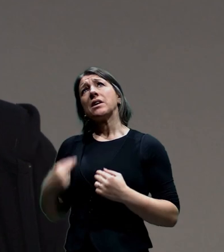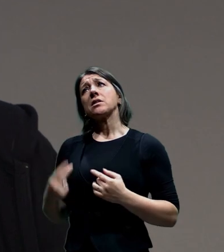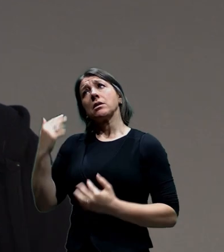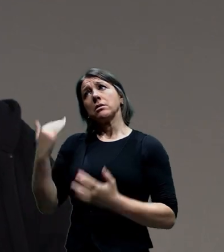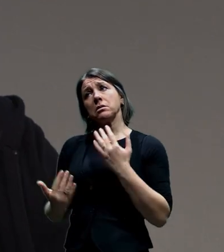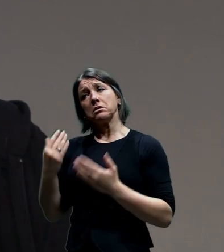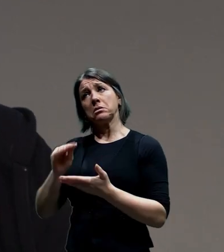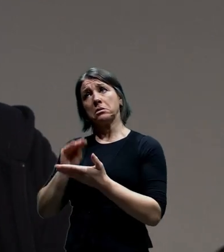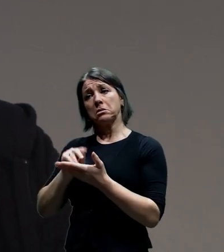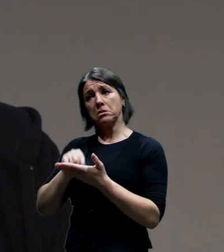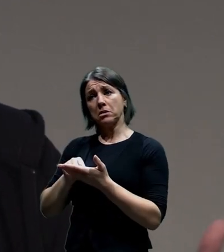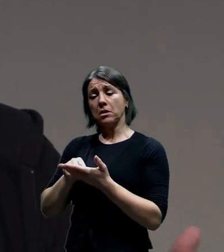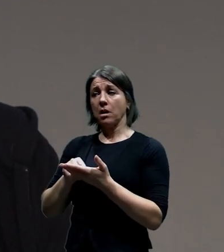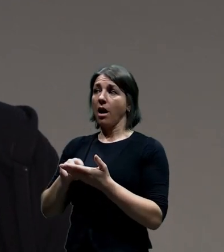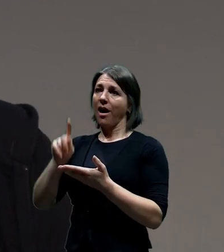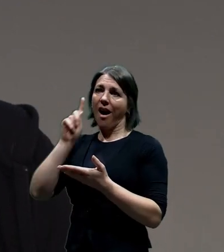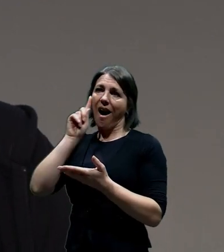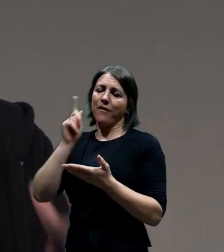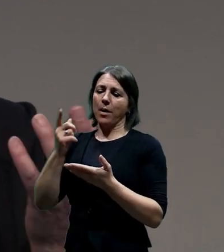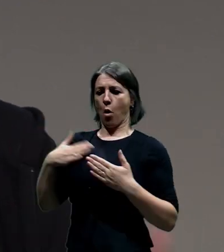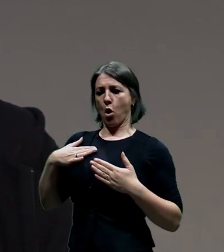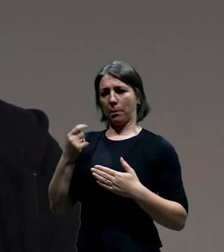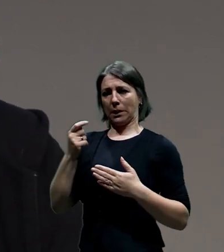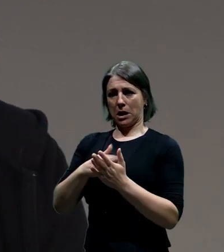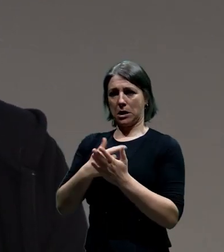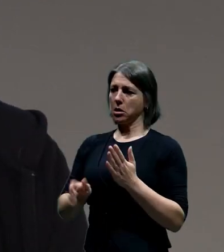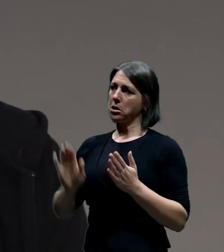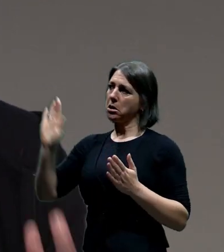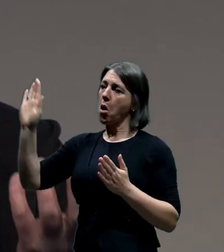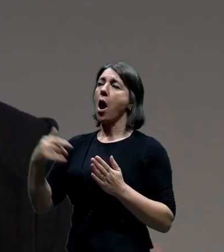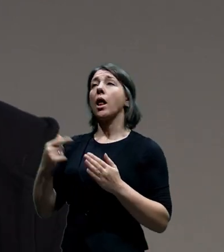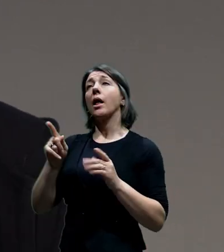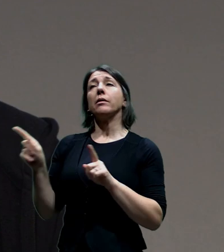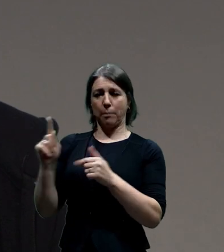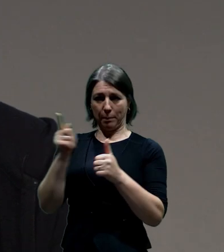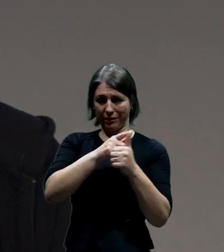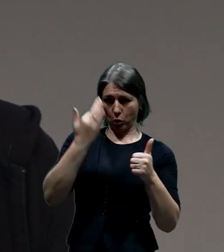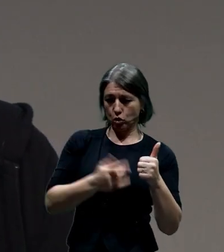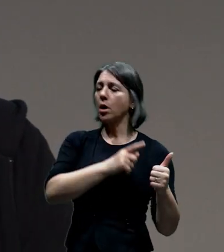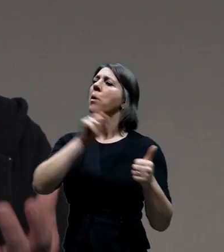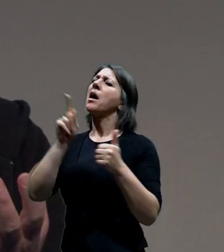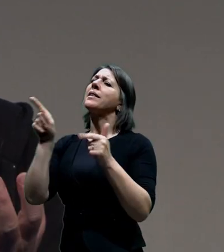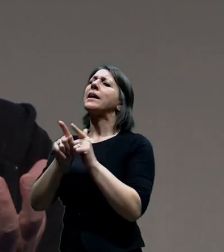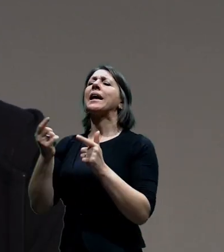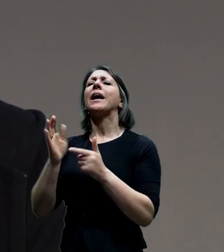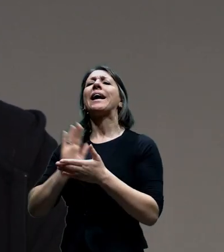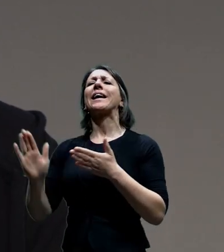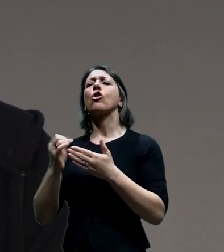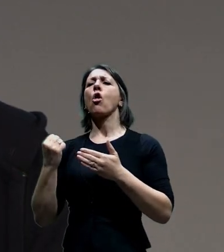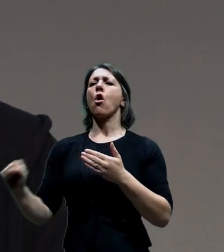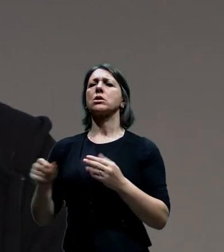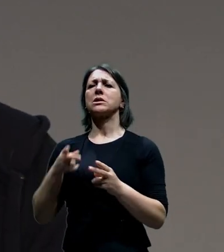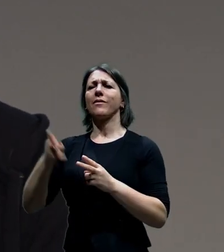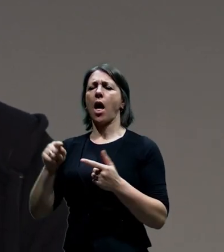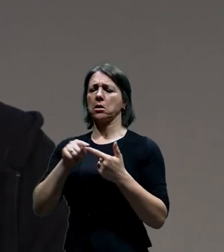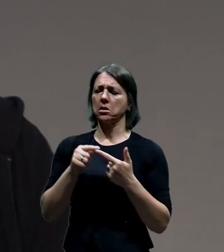Chci postavit, já nevím, že to jsou někoho jiného peníze, vysokorychlostní tratě, bude to stát nějaký peníze. Chci postavit metro, bude to stát